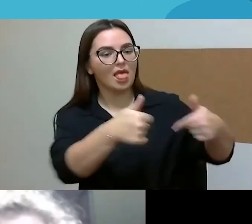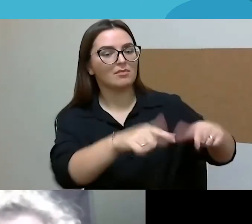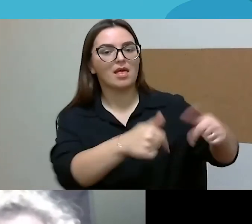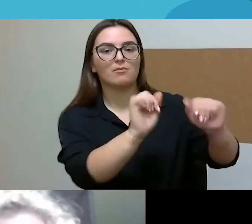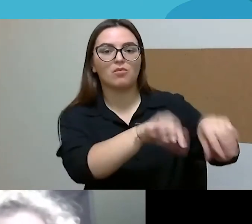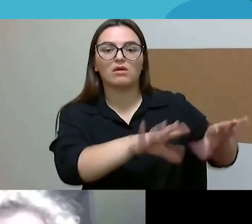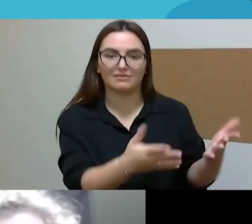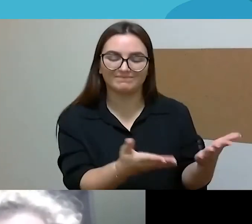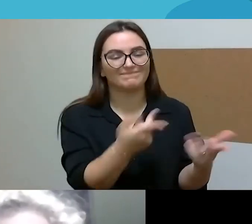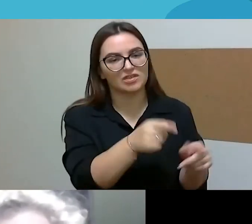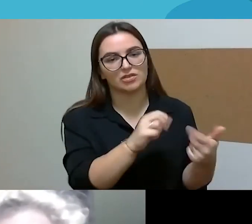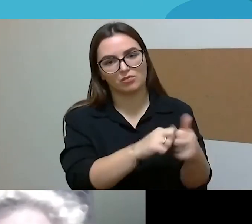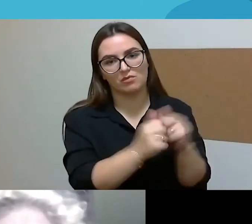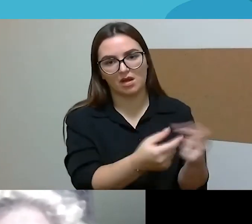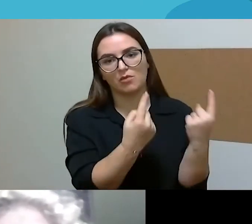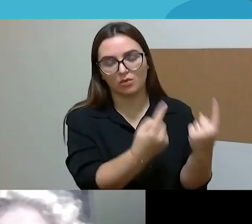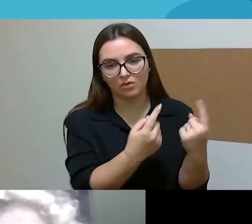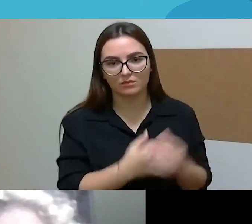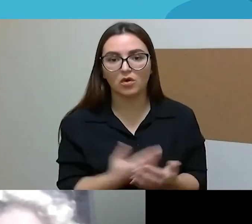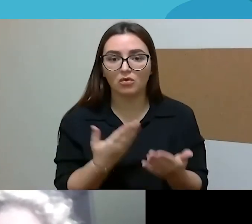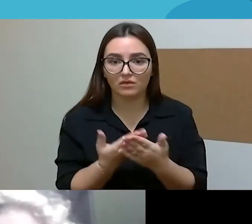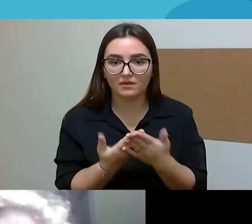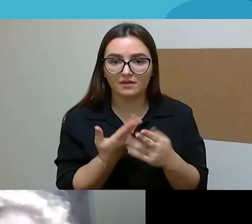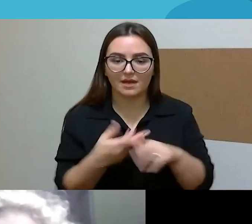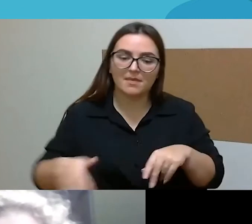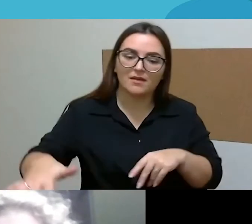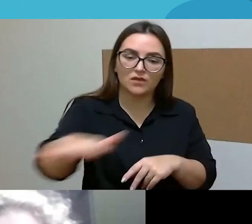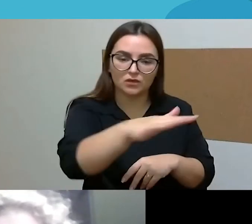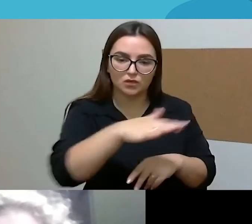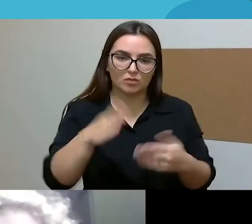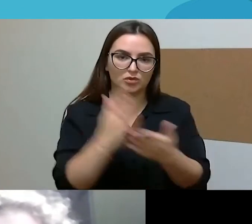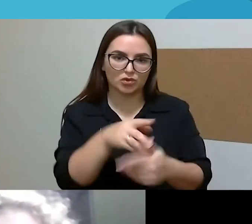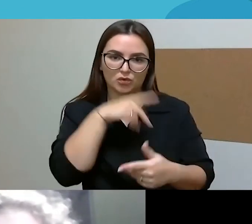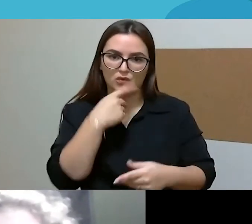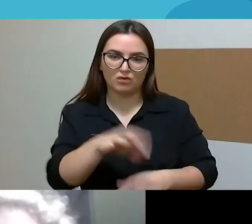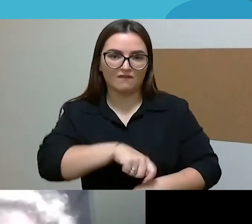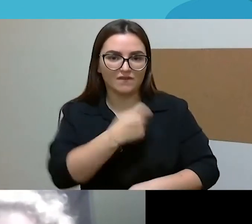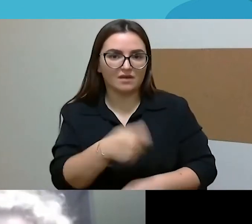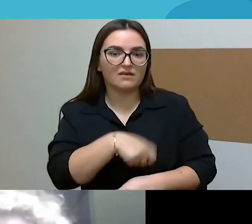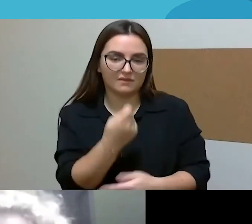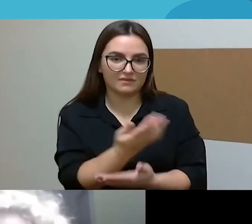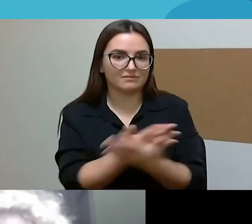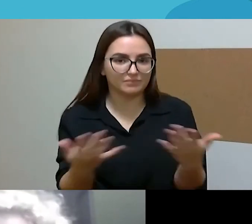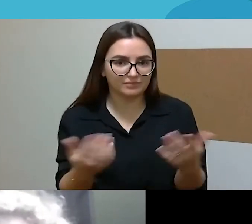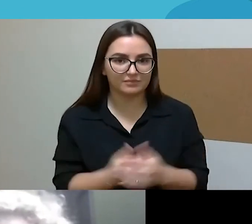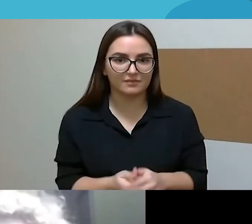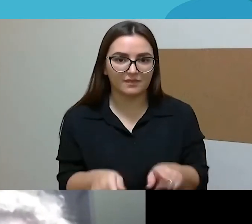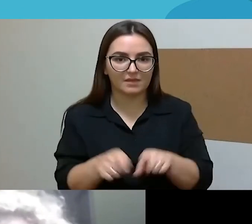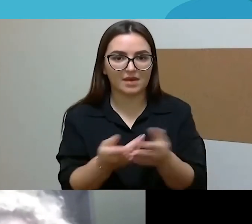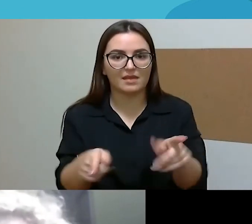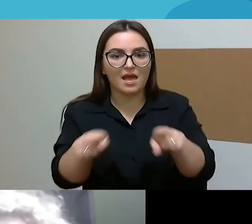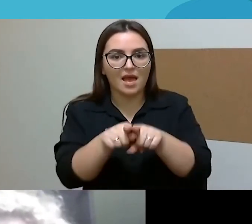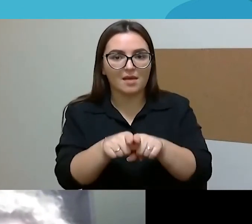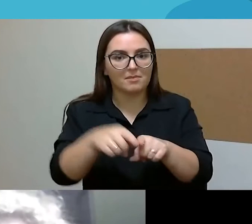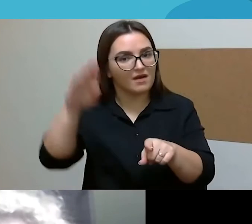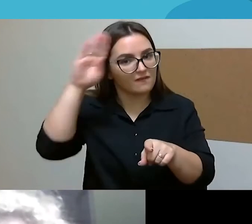apmaudu, nes aš manau, kad mes kaip visuomenė labai daug netenkame. Ir ta prasme, kad atribuojam tarsi vyrus nuo tos